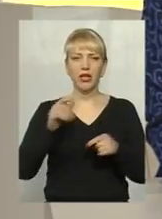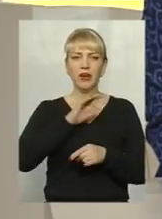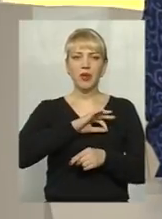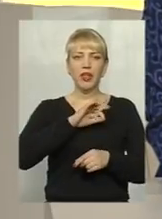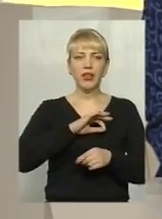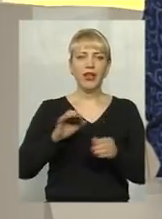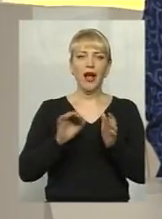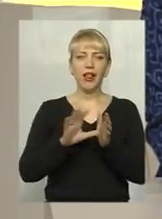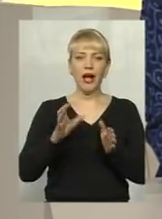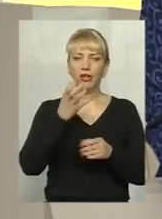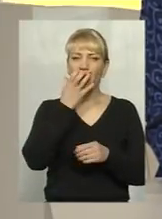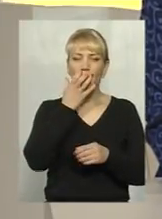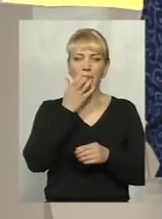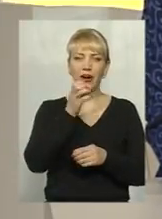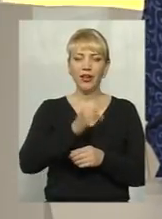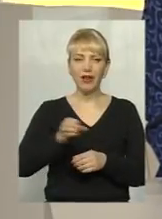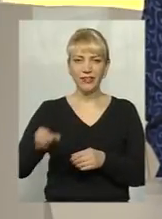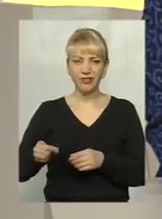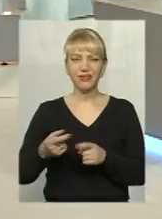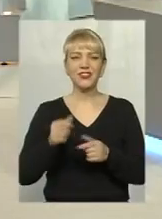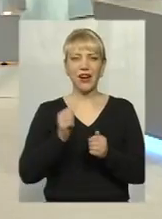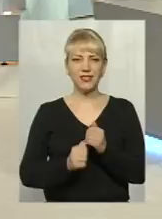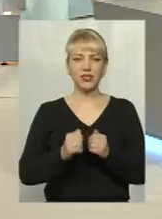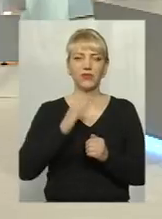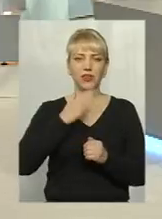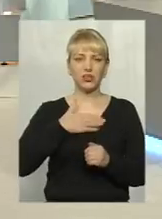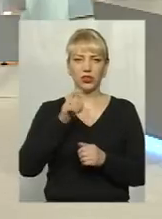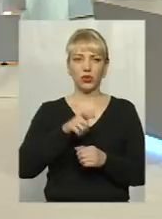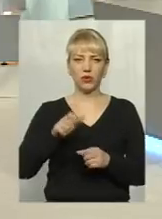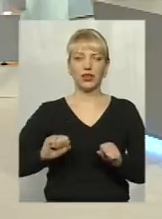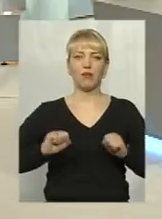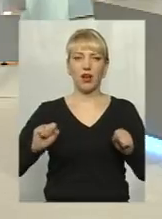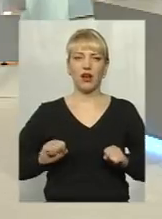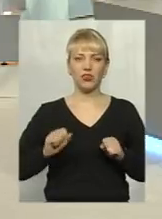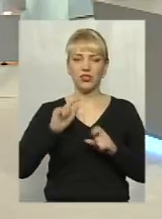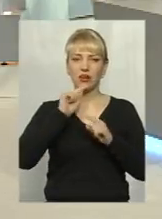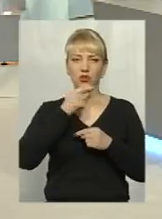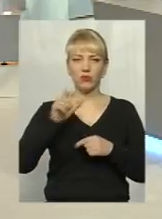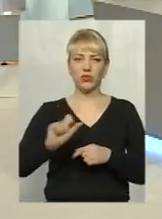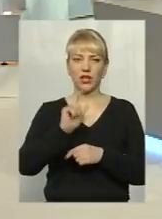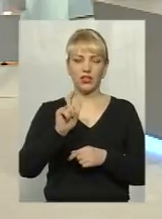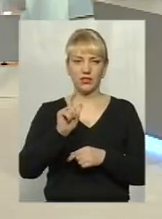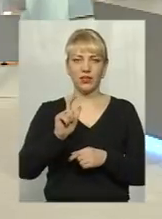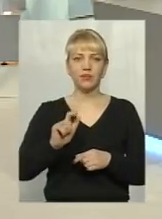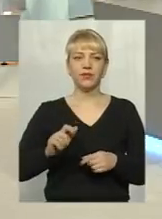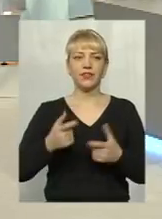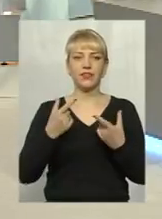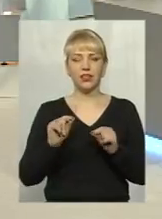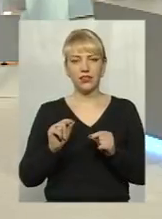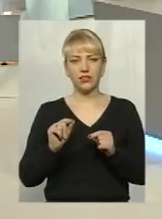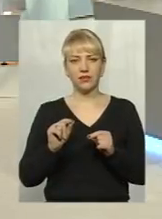електрообігрівачів? Часто наші люди, намагаючись економити газ, десь,